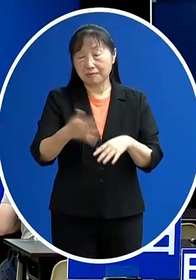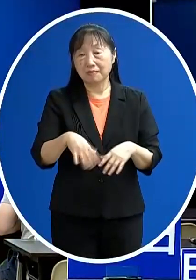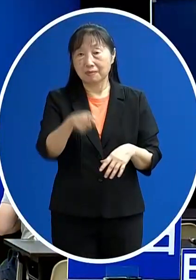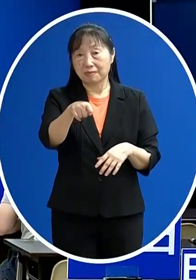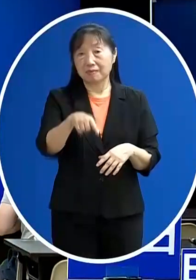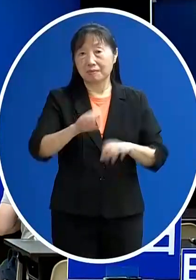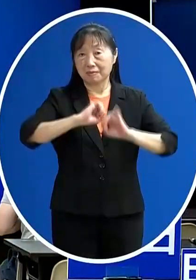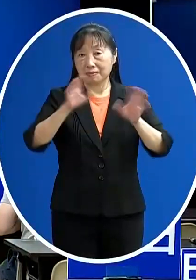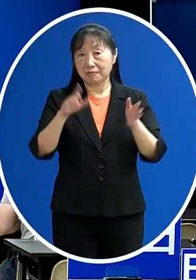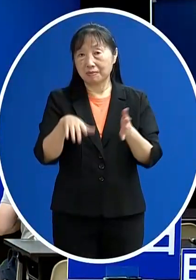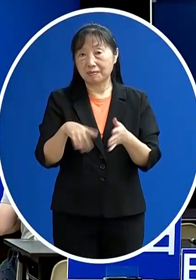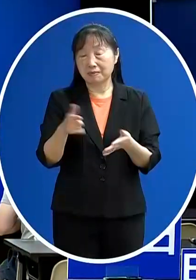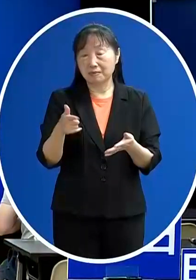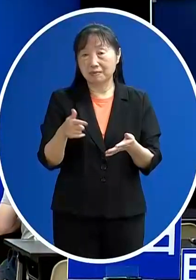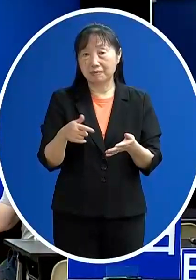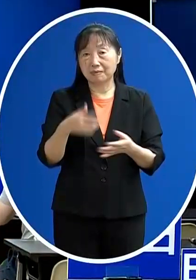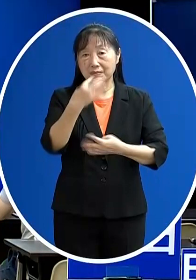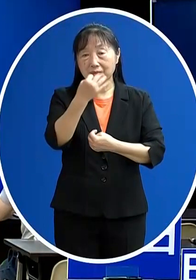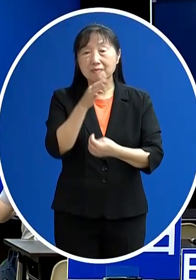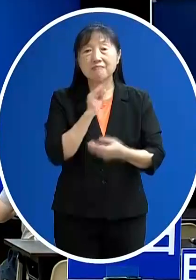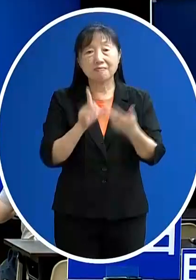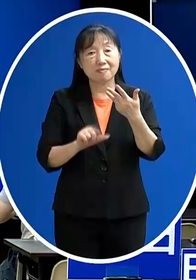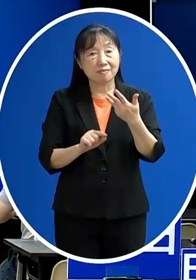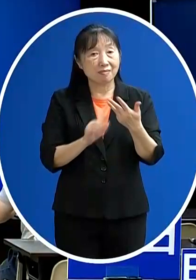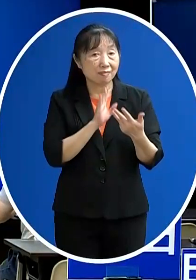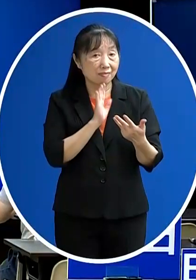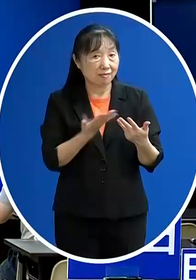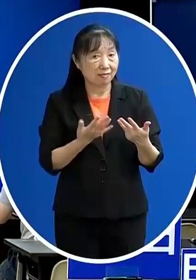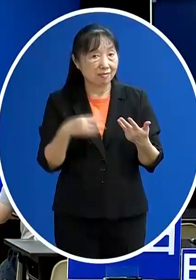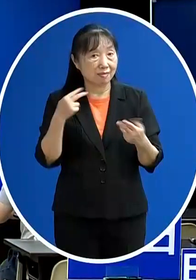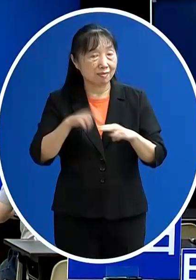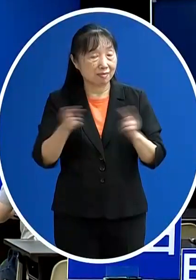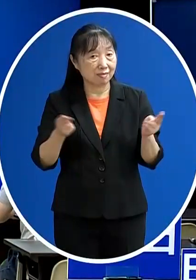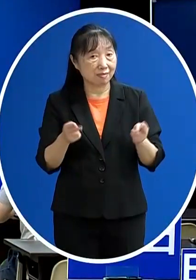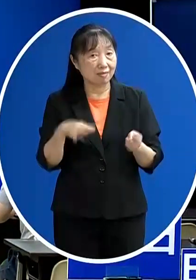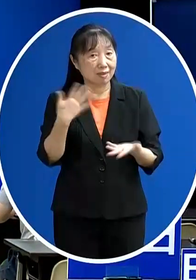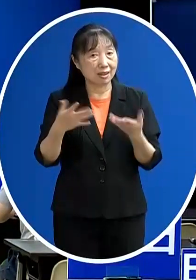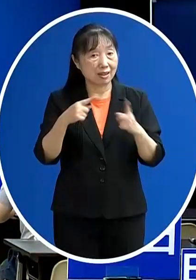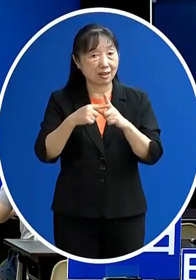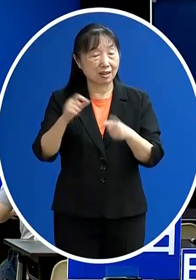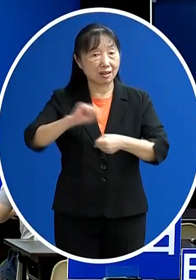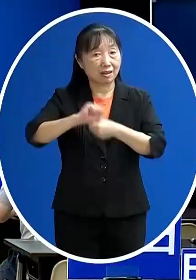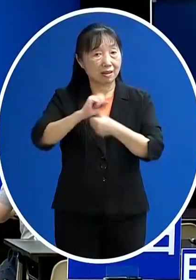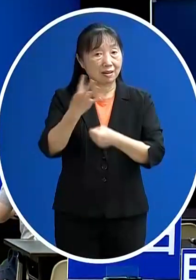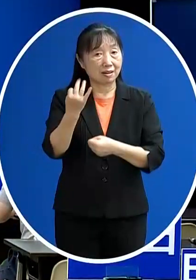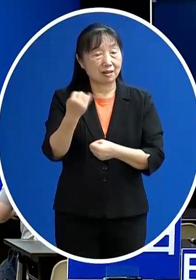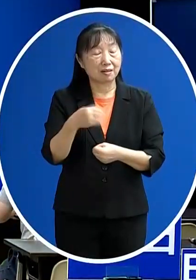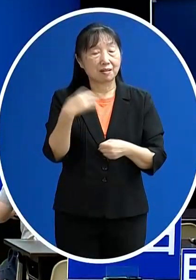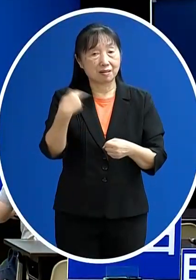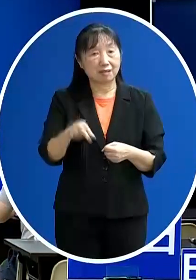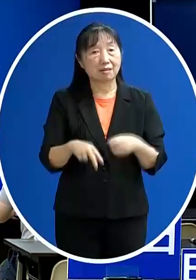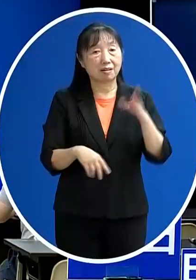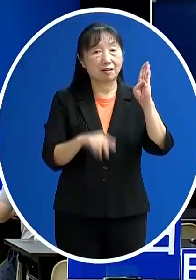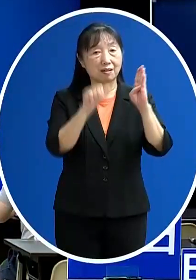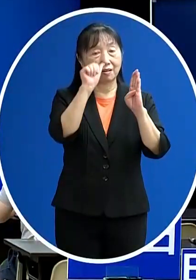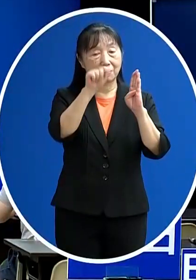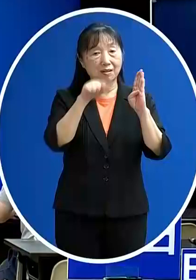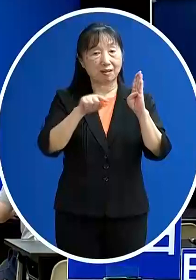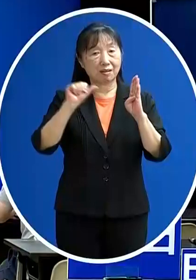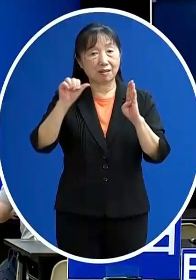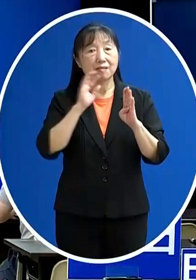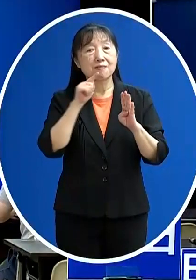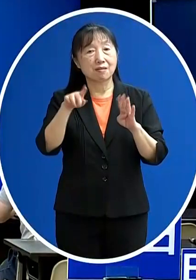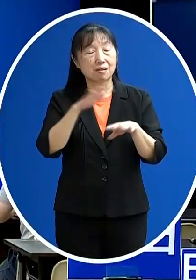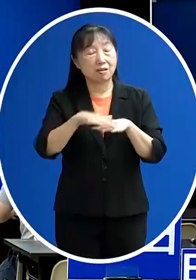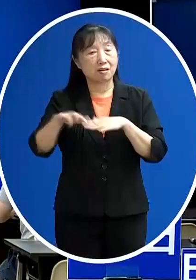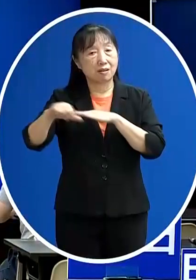後一點 請問一下公佈的時間點是在8月嗎 那有預計放寬的人數嗎另外有一支市井BA.5已經入境臺灣 以數